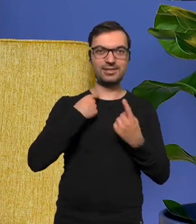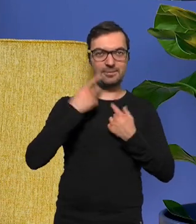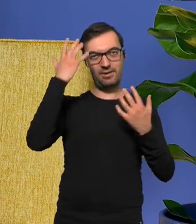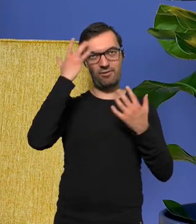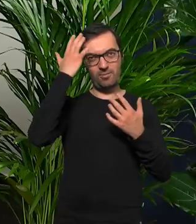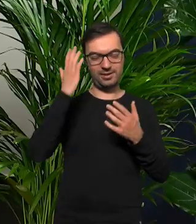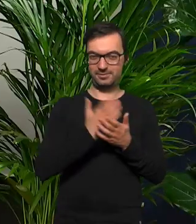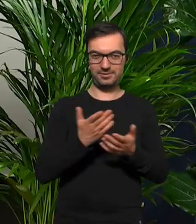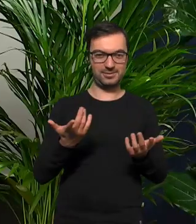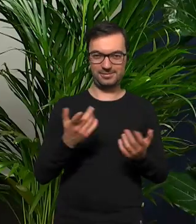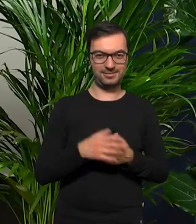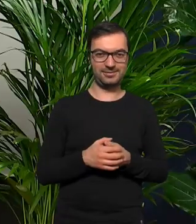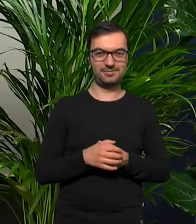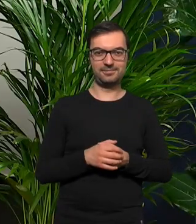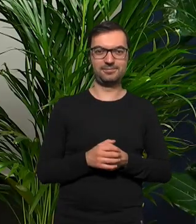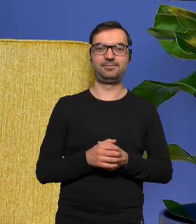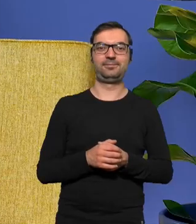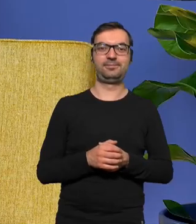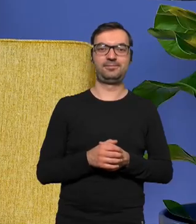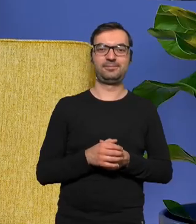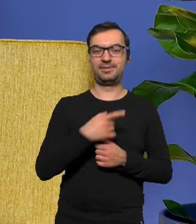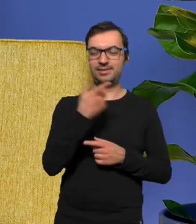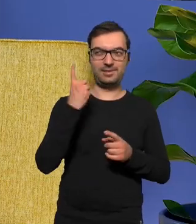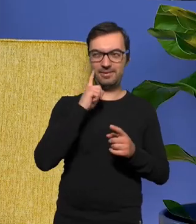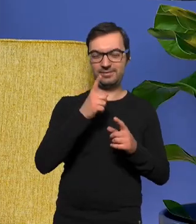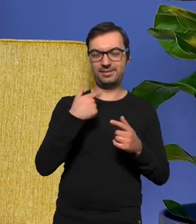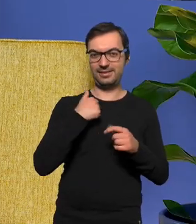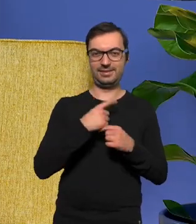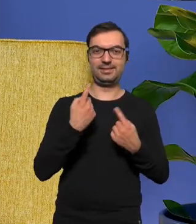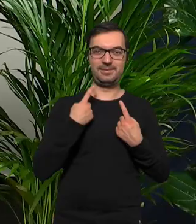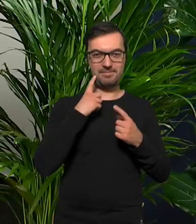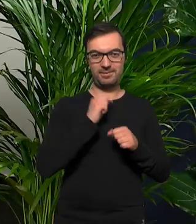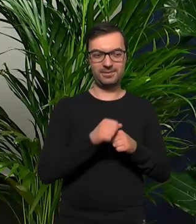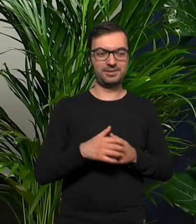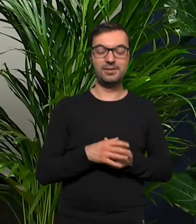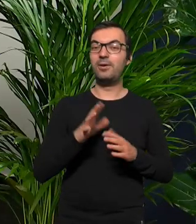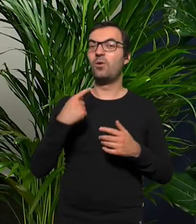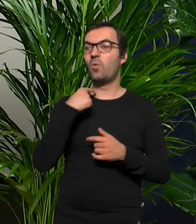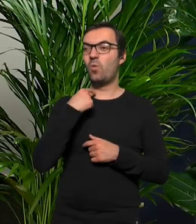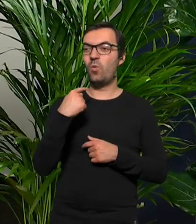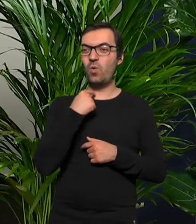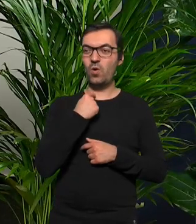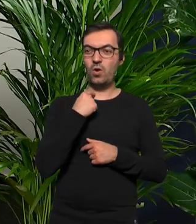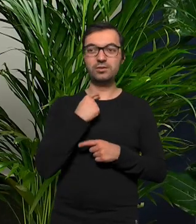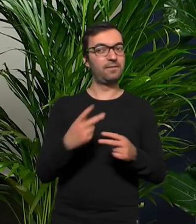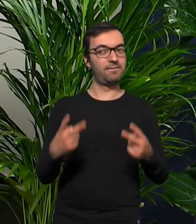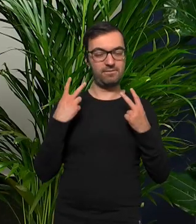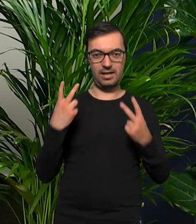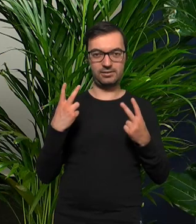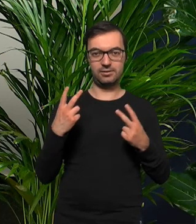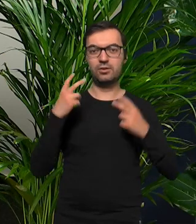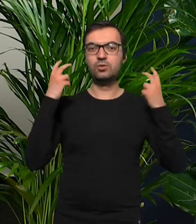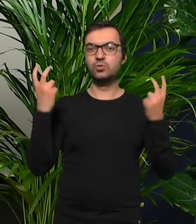to prawda także nie istnieje że jesteście w mojej głowie czyli głos to jest coś ważnego